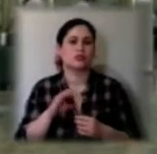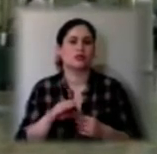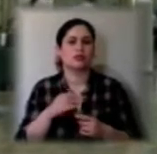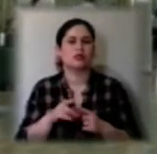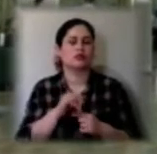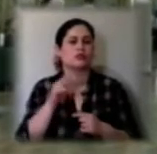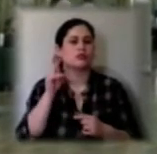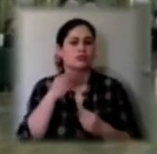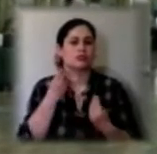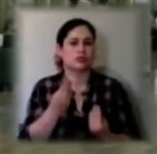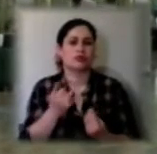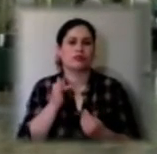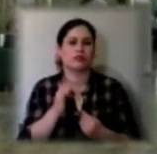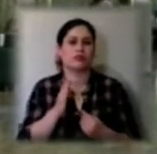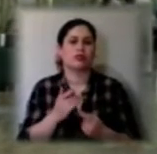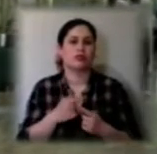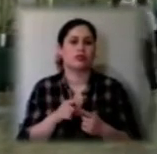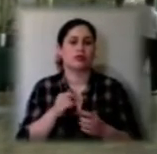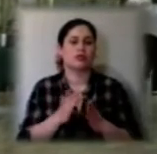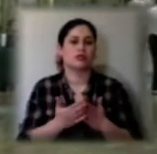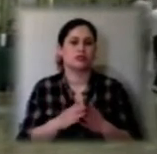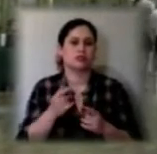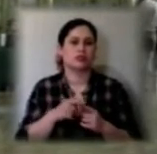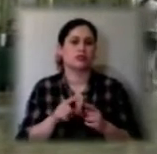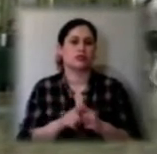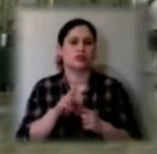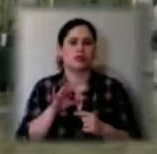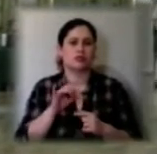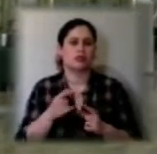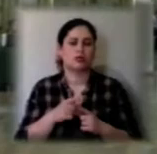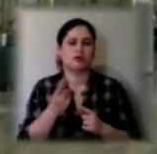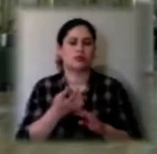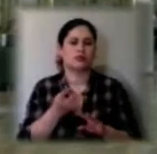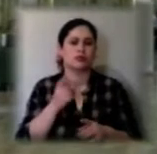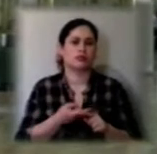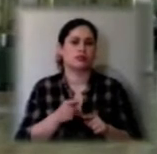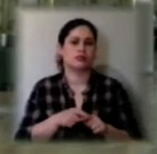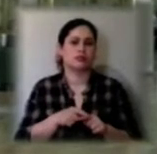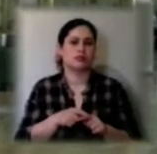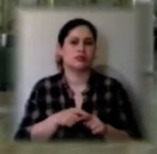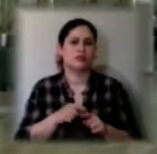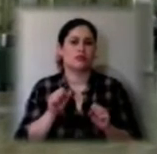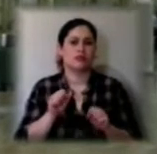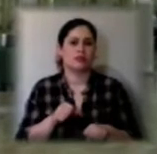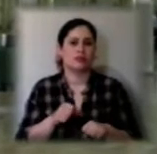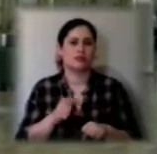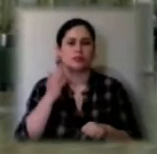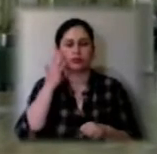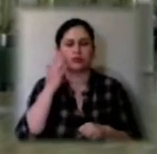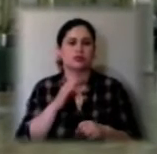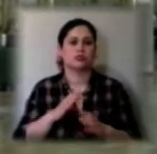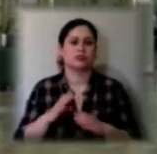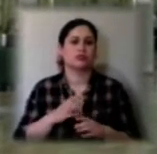в книжках та в начальних процесах, а перш за все – це можливість мислити студентом. Можливість